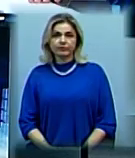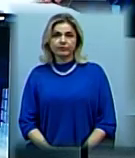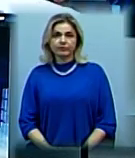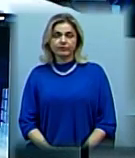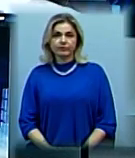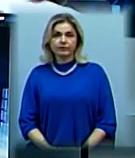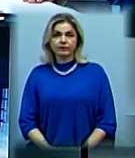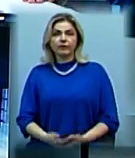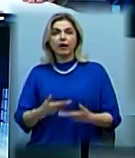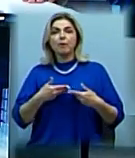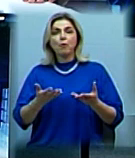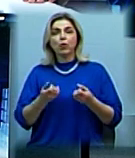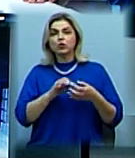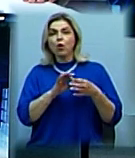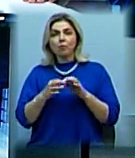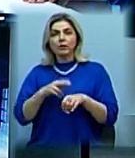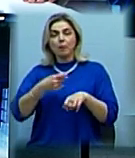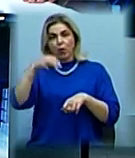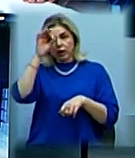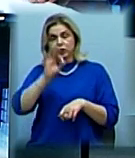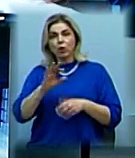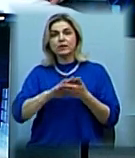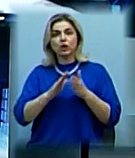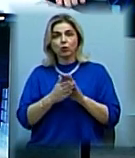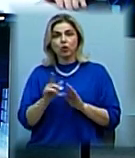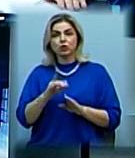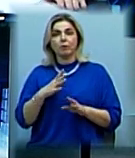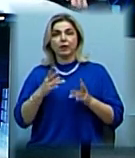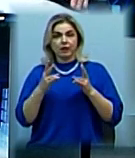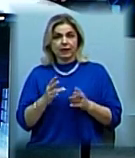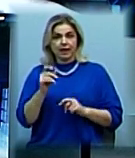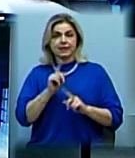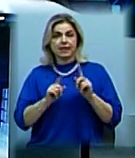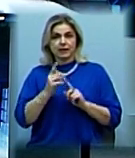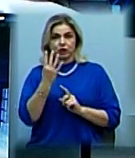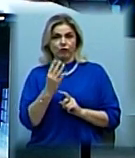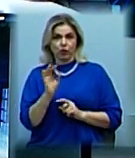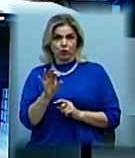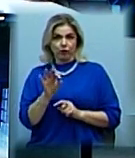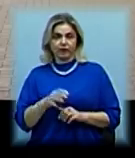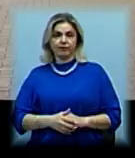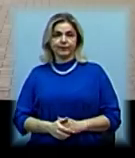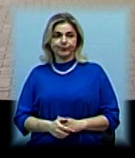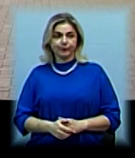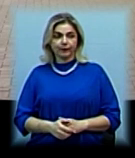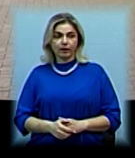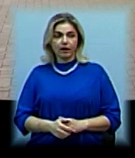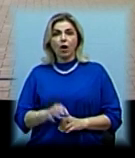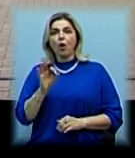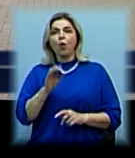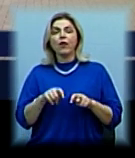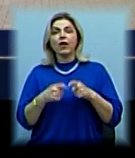Ми отримали коментар поліції стосовно ситуації, що сталося на сесію 4 жовтня. Відносно